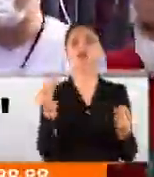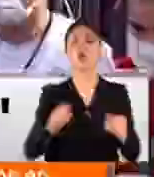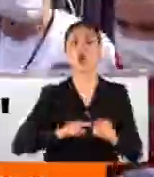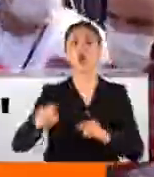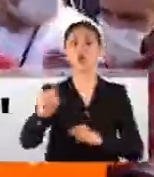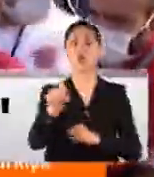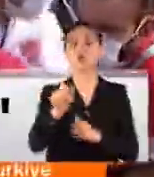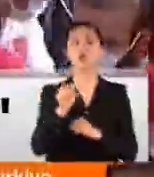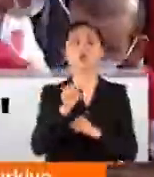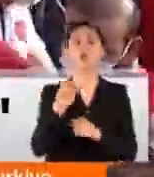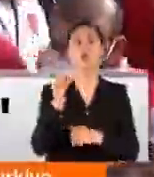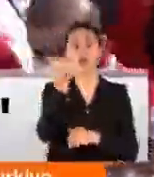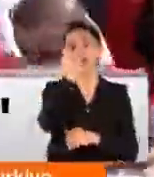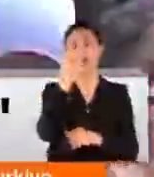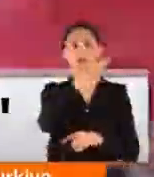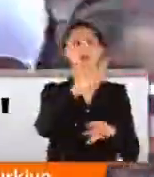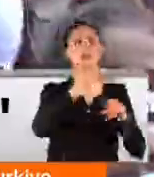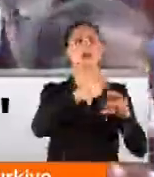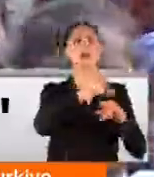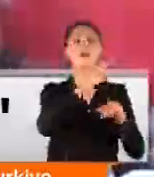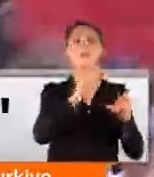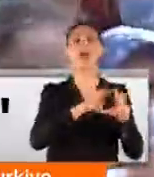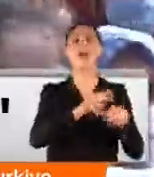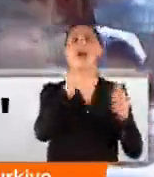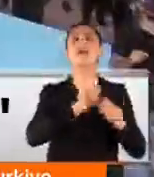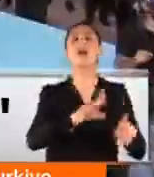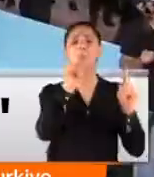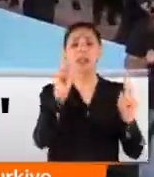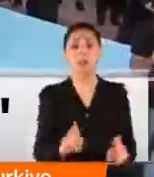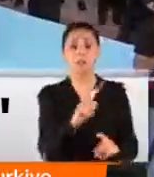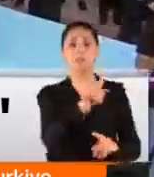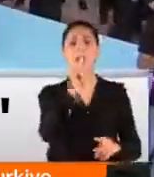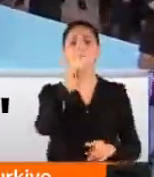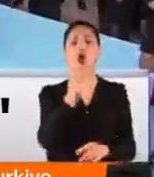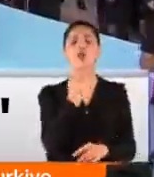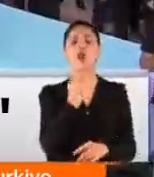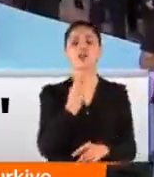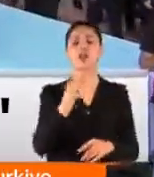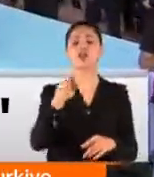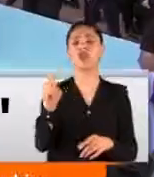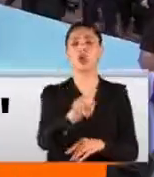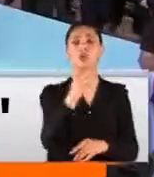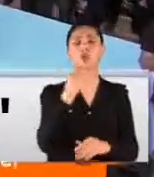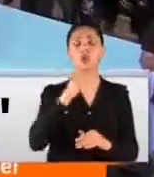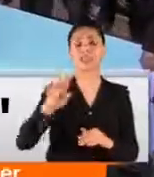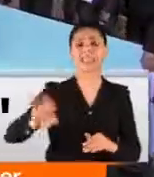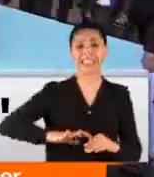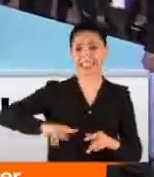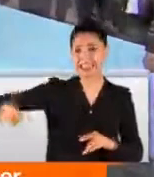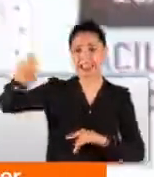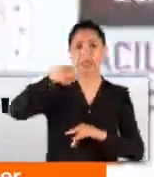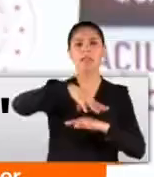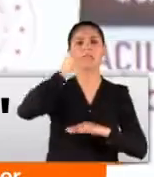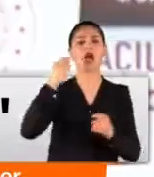kanını PKK dökmedi mi? 14 yaşındaki Kürt kızlarımızı daha kaçıranlar bunlar